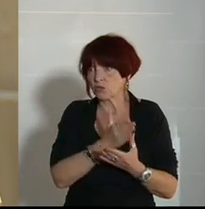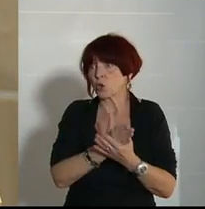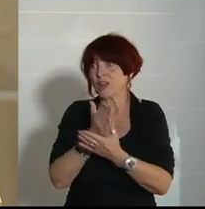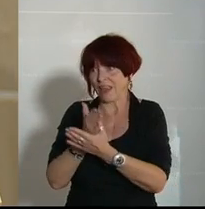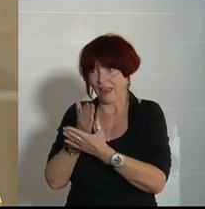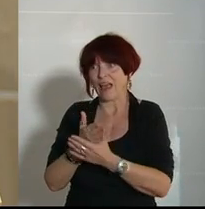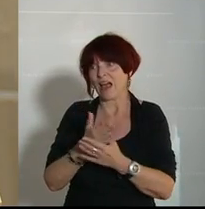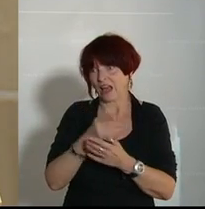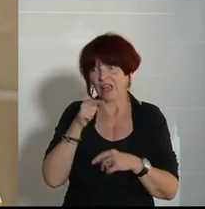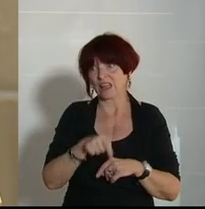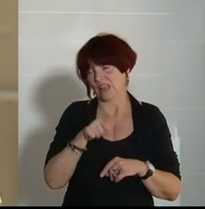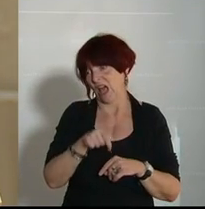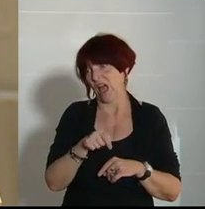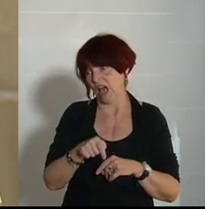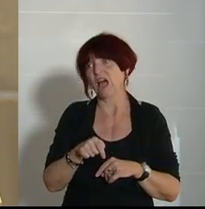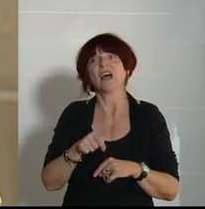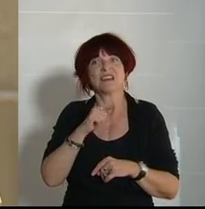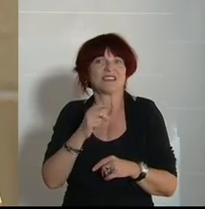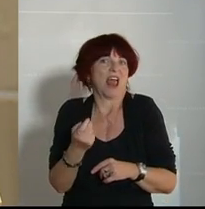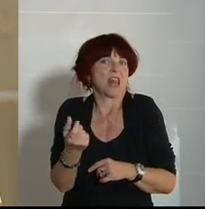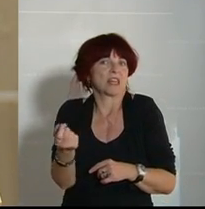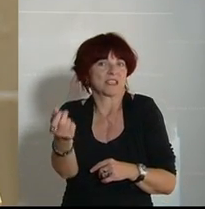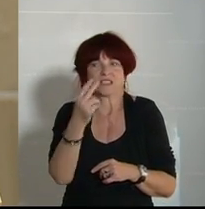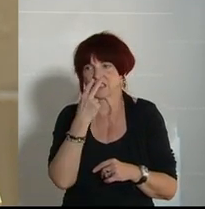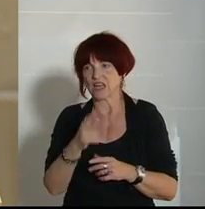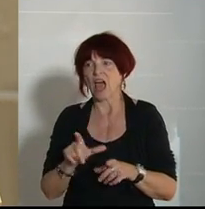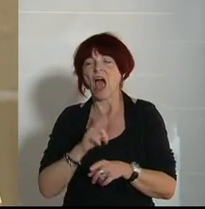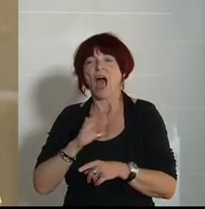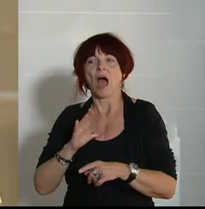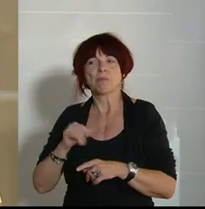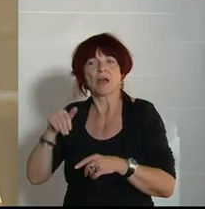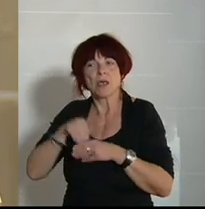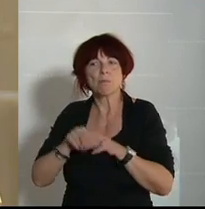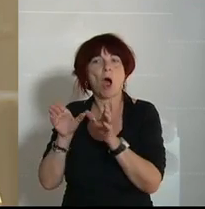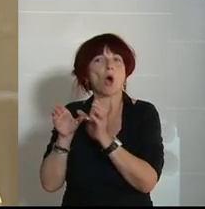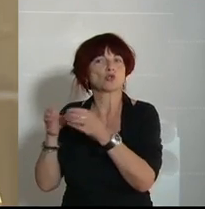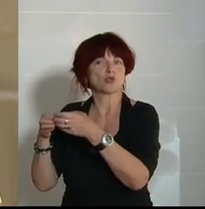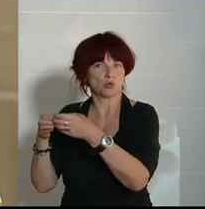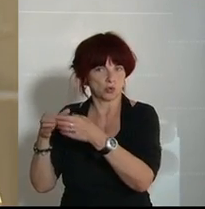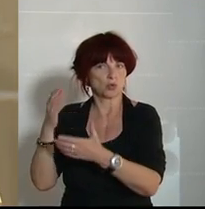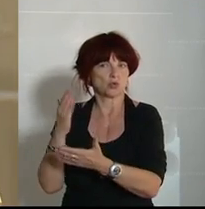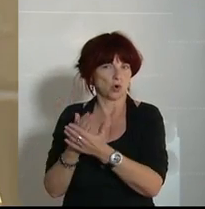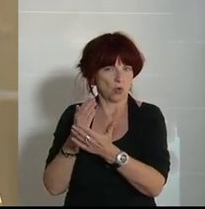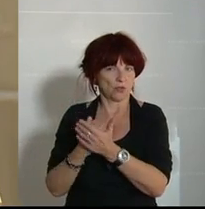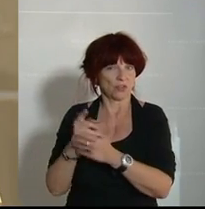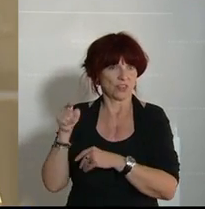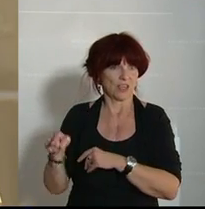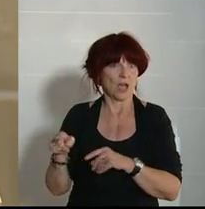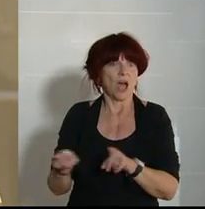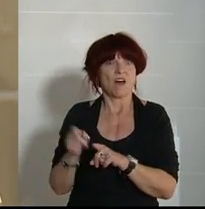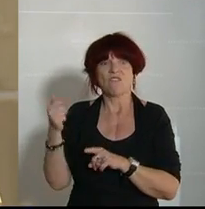ja, weil der im Ausschuss wird öfter aussagen müssen, weil der SMS geschrieben hat, die gegen die Aufgabe eines Generalsekretärs des